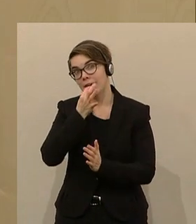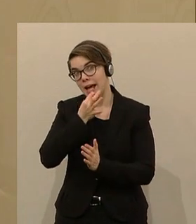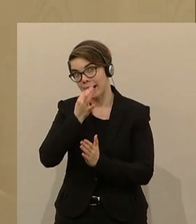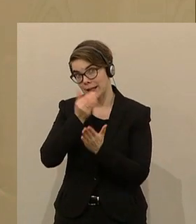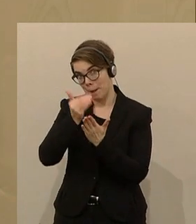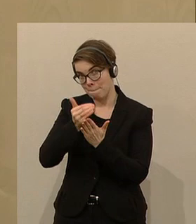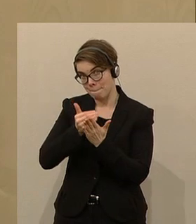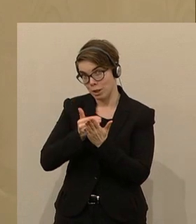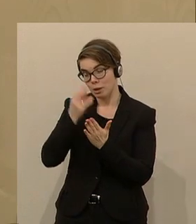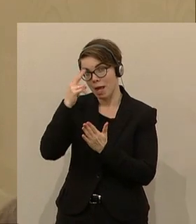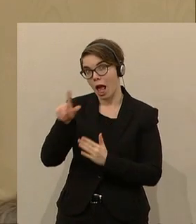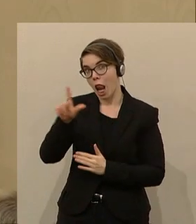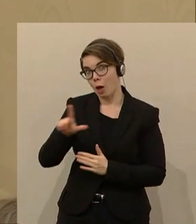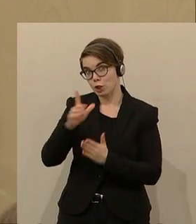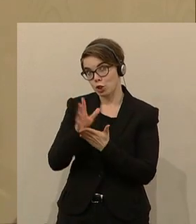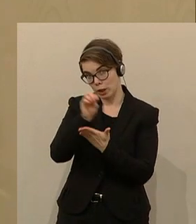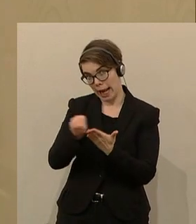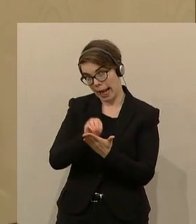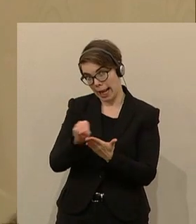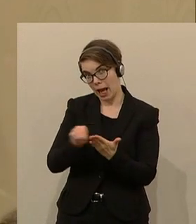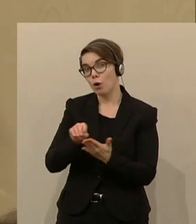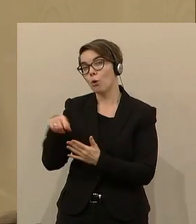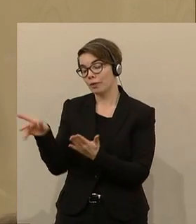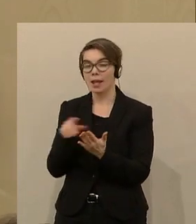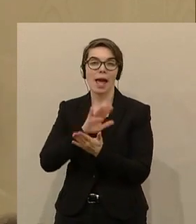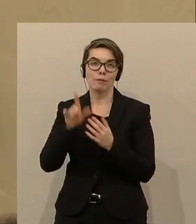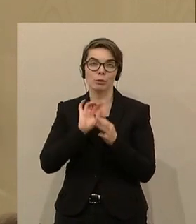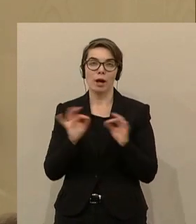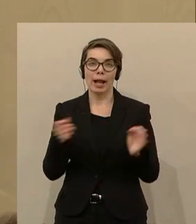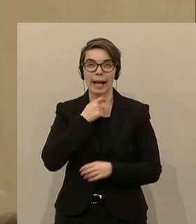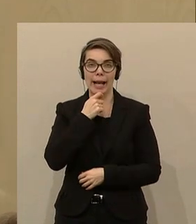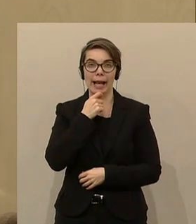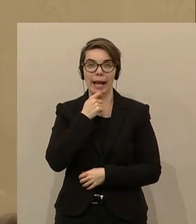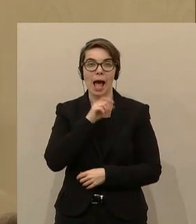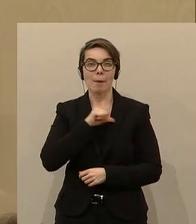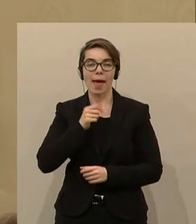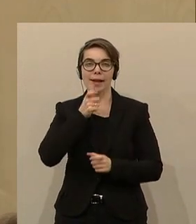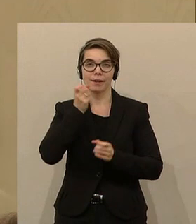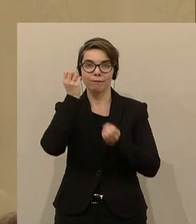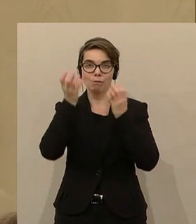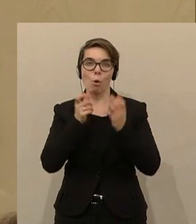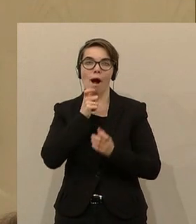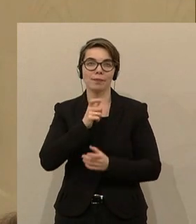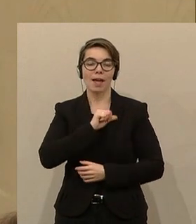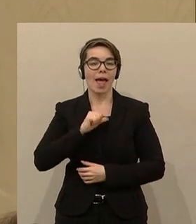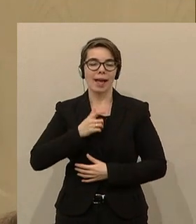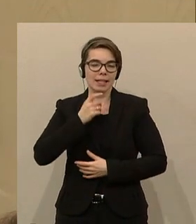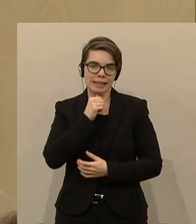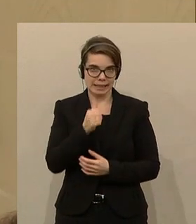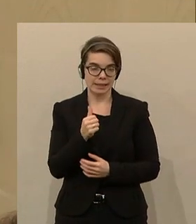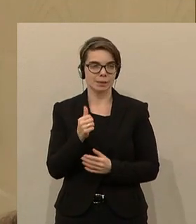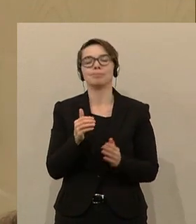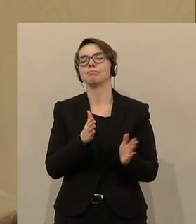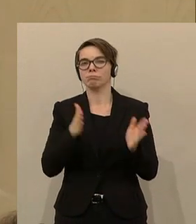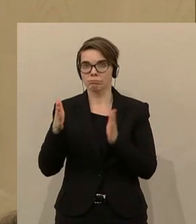vom Herrn Lonski schon vorgeschrieben, damit es jeder vortragen darf. Parallel dazu erleben wir übrigens den Abgesang von Schwarz-Blau I